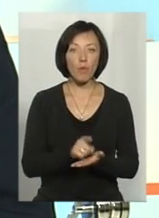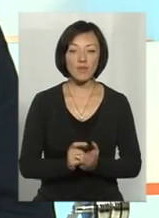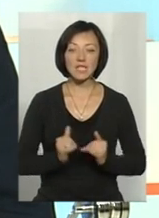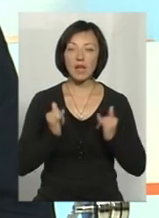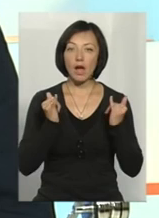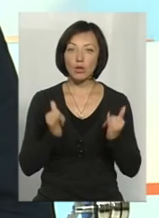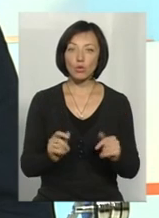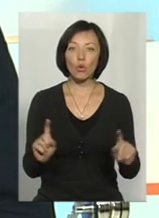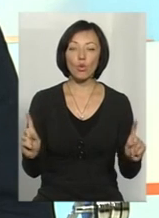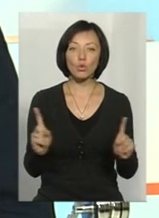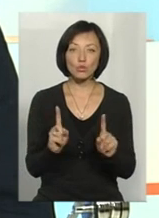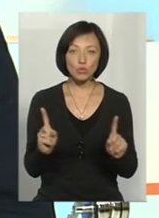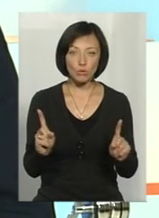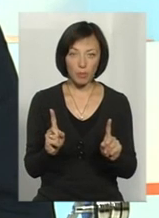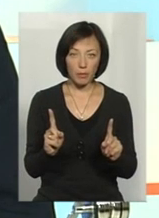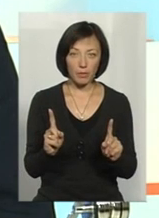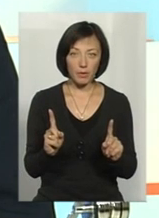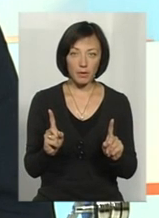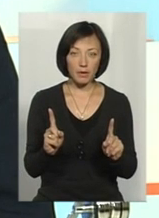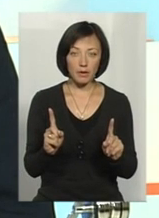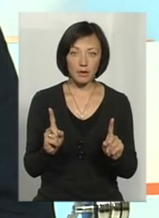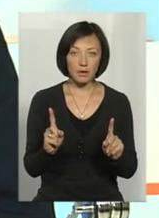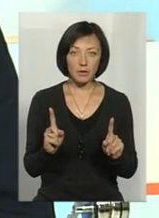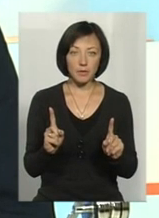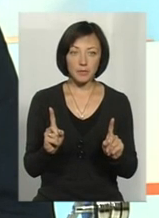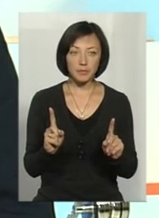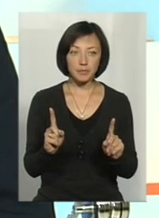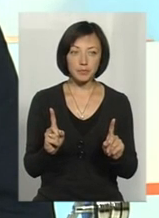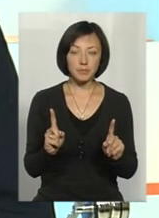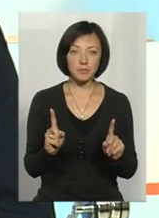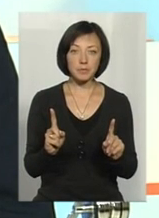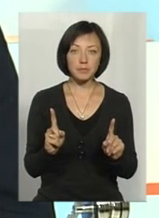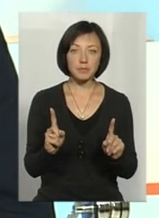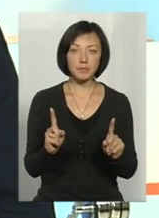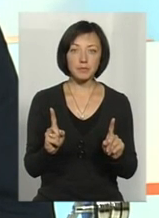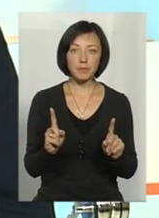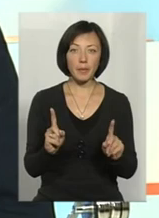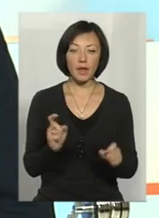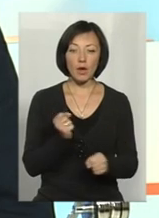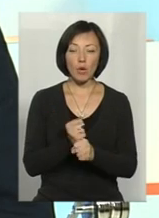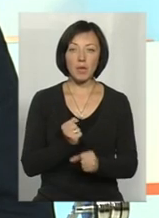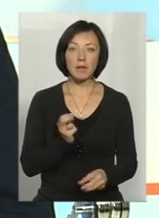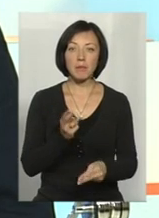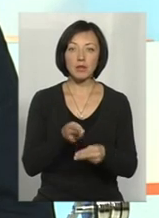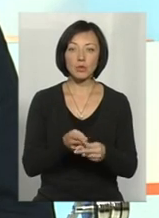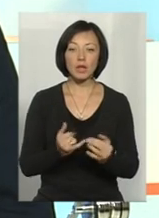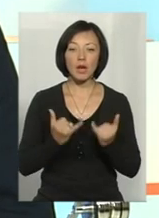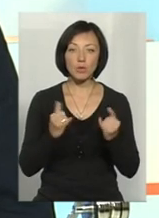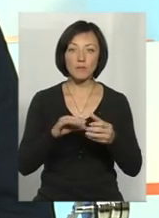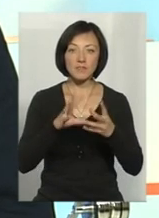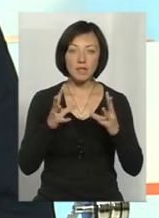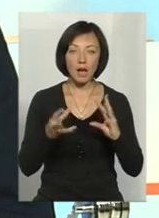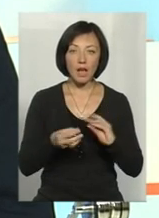того, щоб ставити якісь перешкоди, для того, щоб взагалі